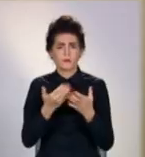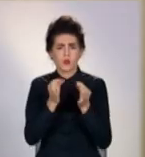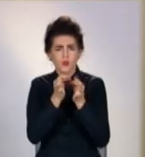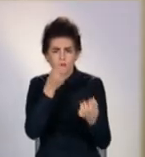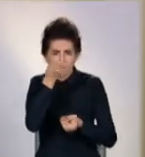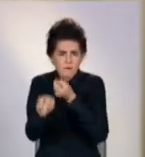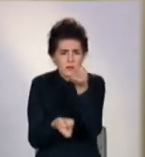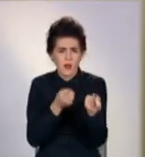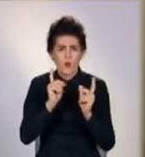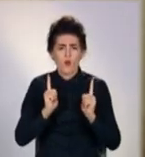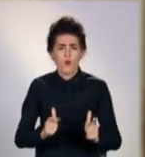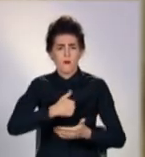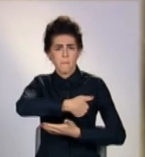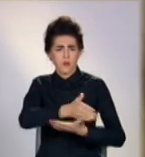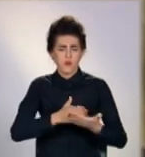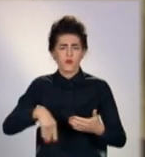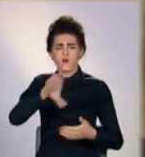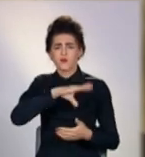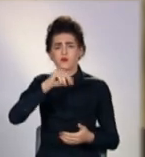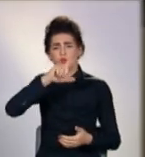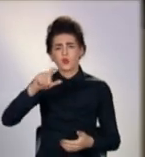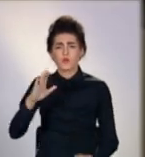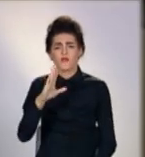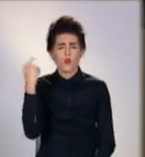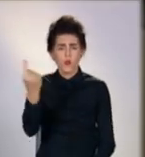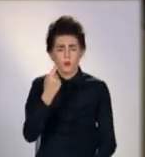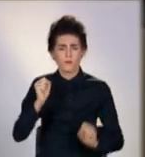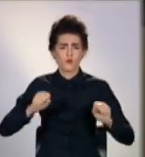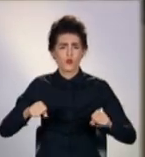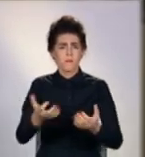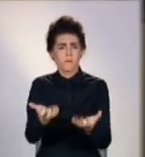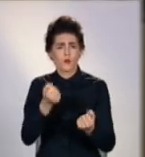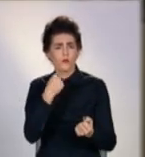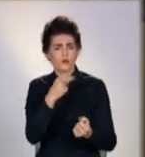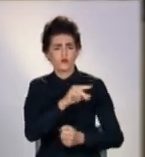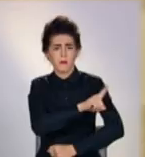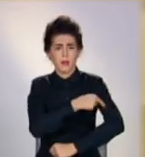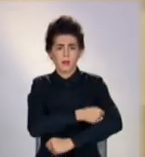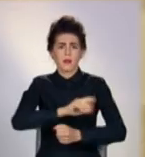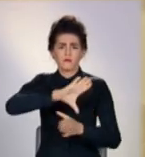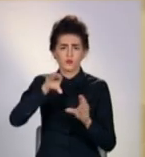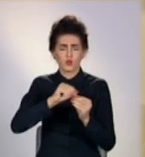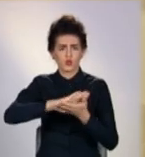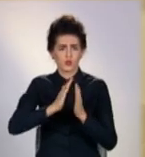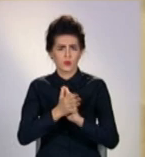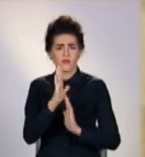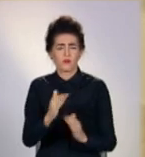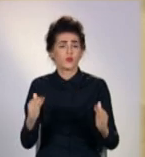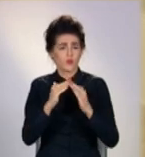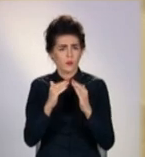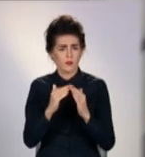Завдяки такому обладнанню жителі області зможуть отримувати якісні медичні послуги вдома. Ми тут